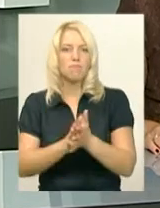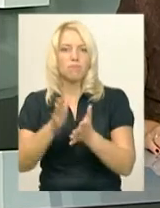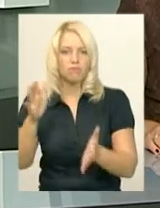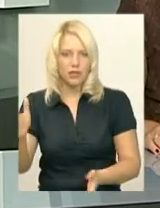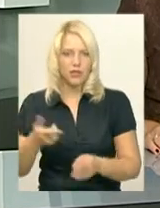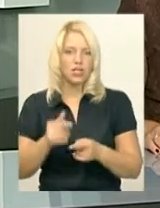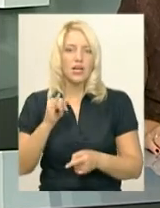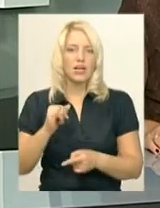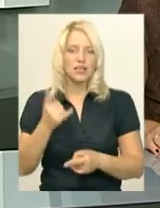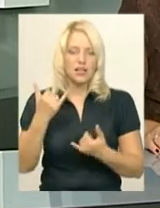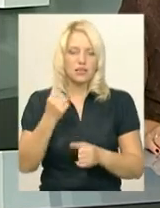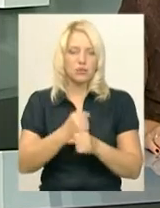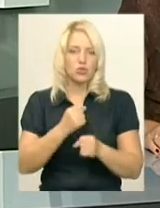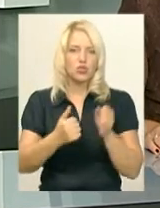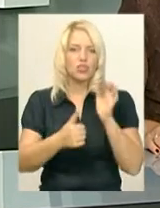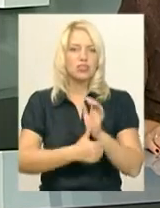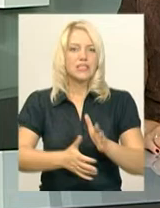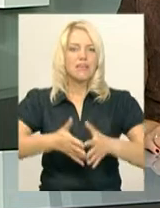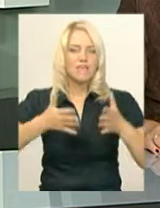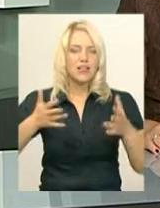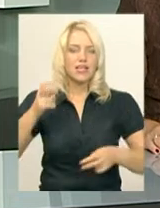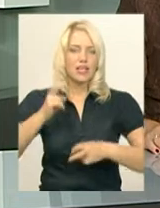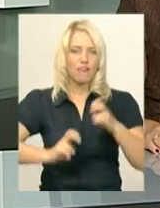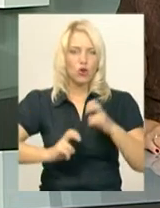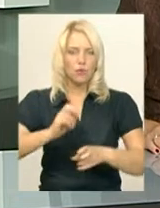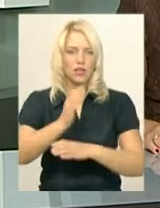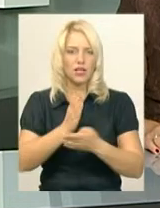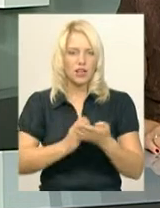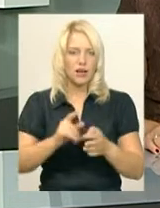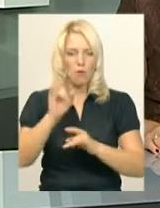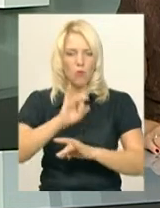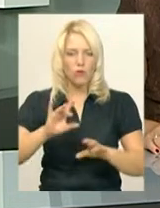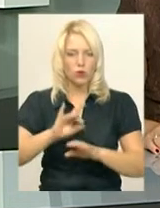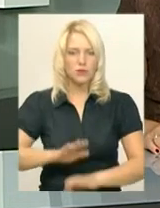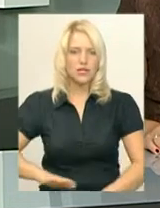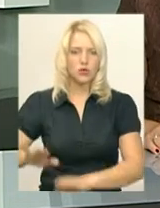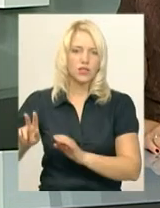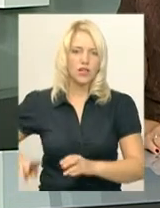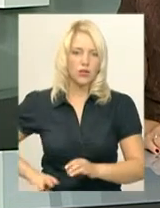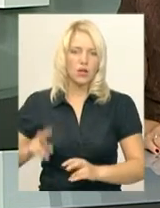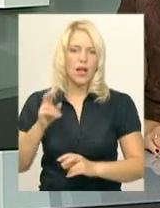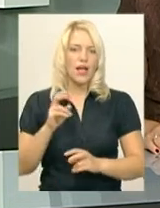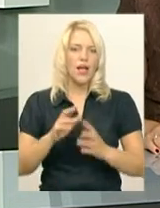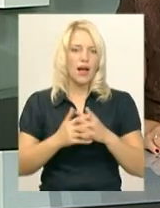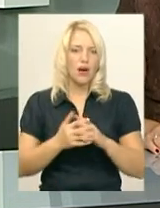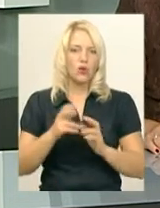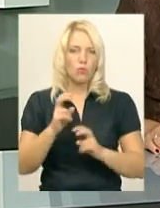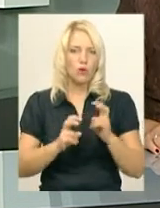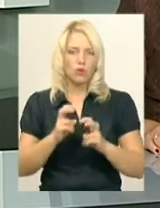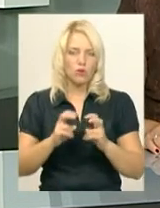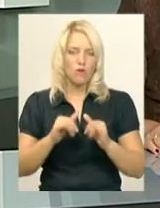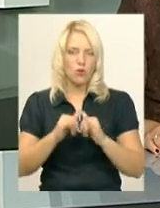Хмельниччині працюють шість великих виробників хліба, повідомив заступник директора обласного департаменту агропромислового розвитку Вадим Конончук.